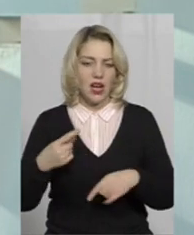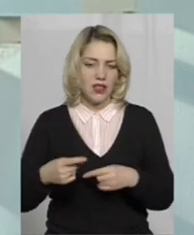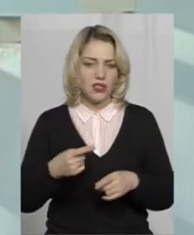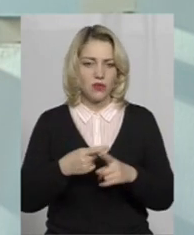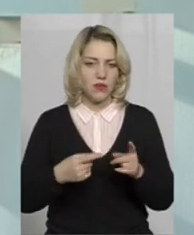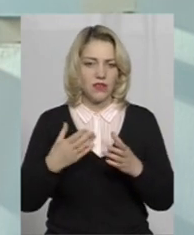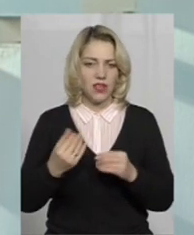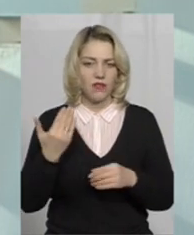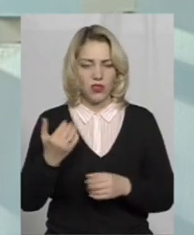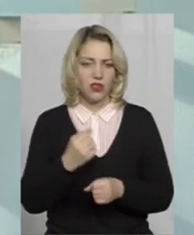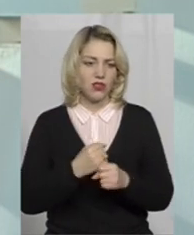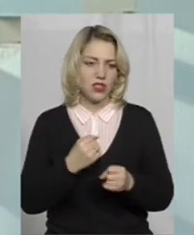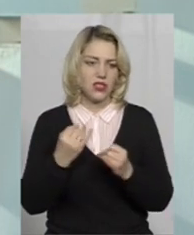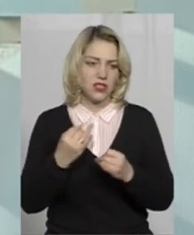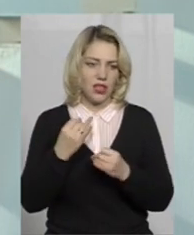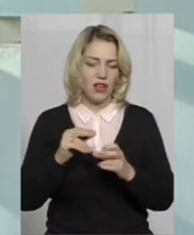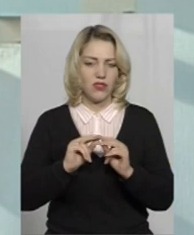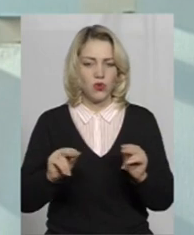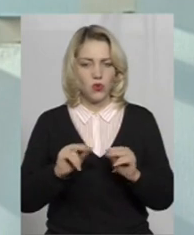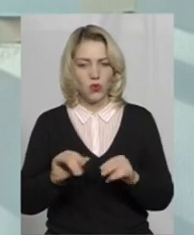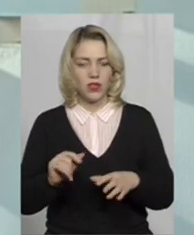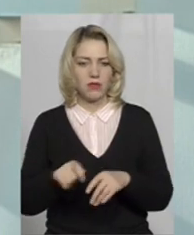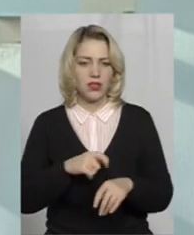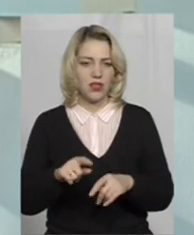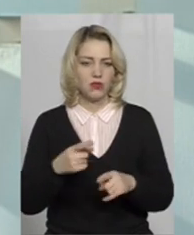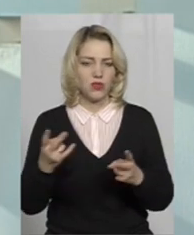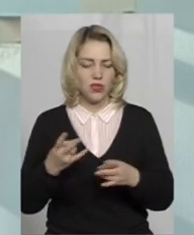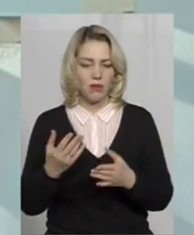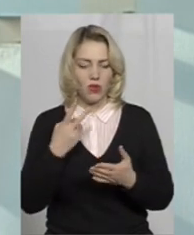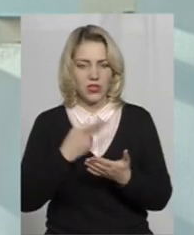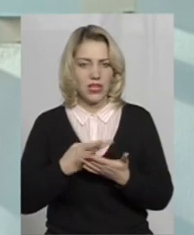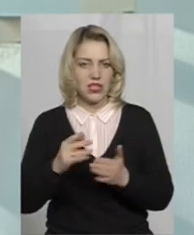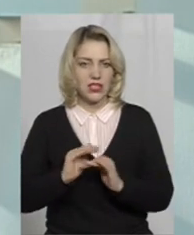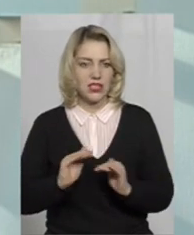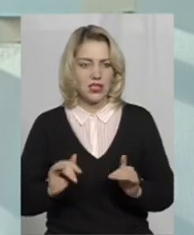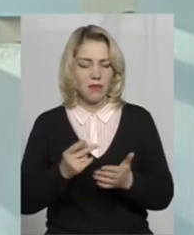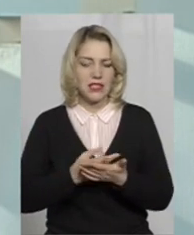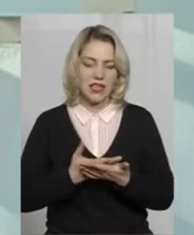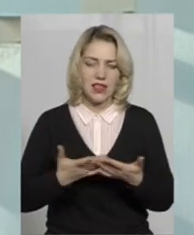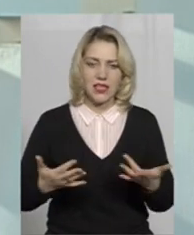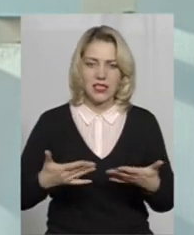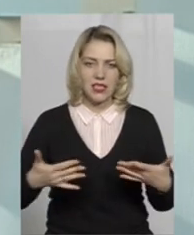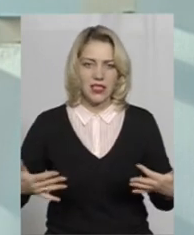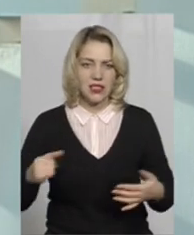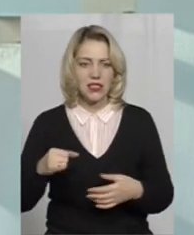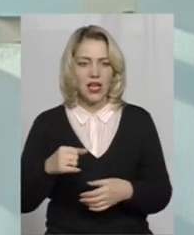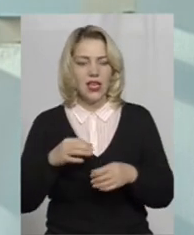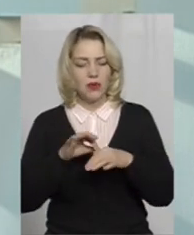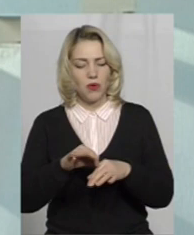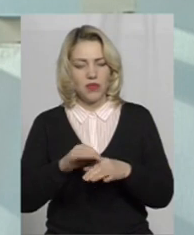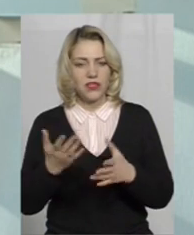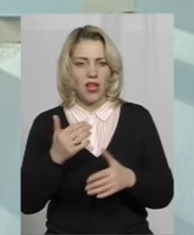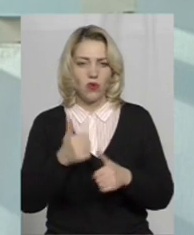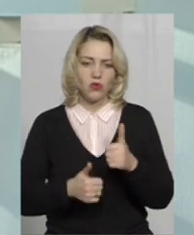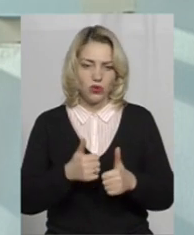розробляють цікаві уроки, матеріали, тому що потрібно показати дітям і презентації різні, якусь гру провести,